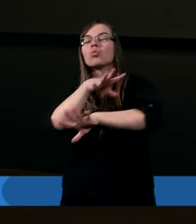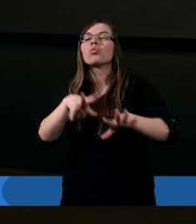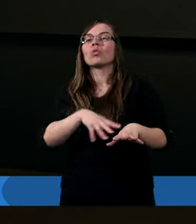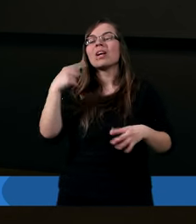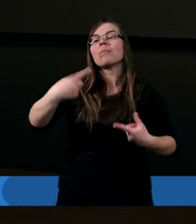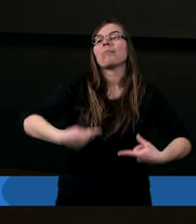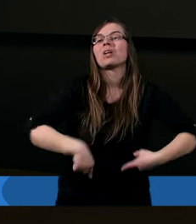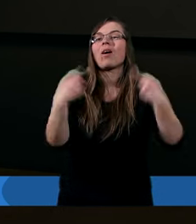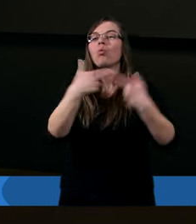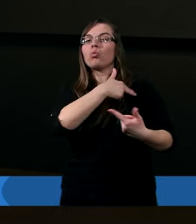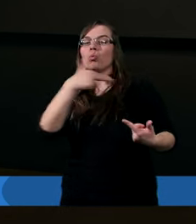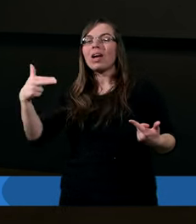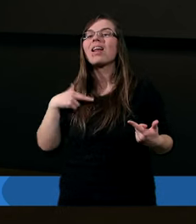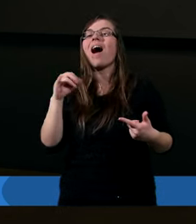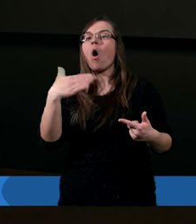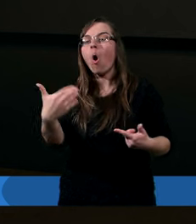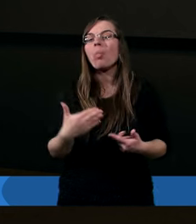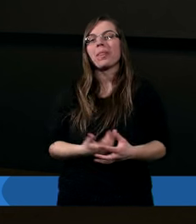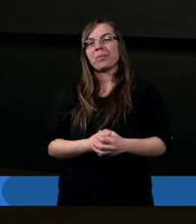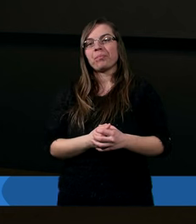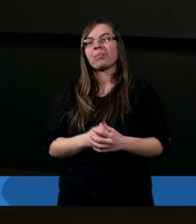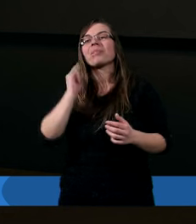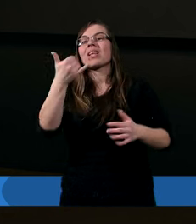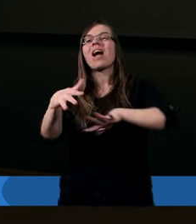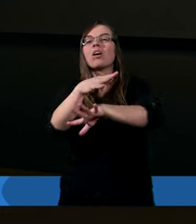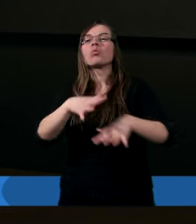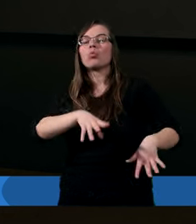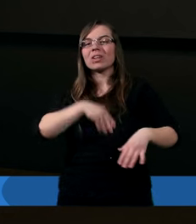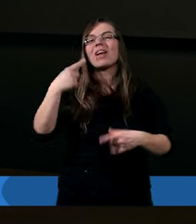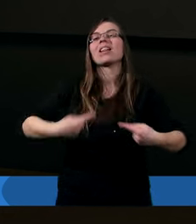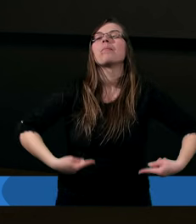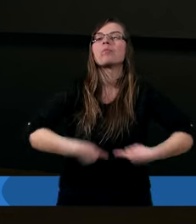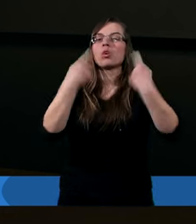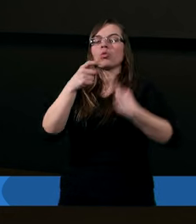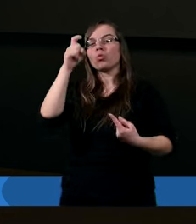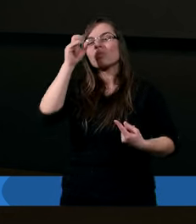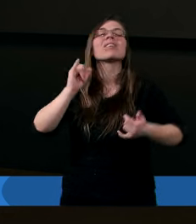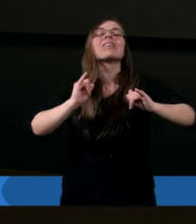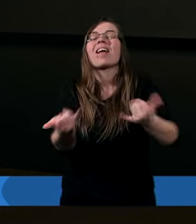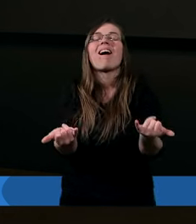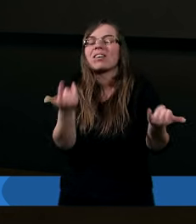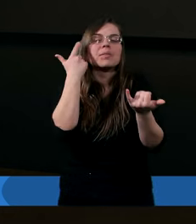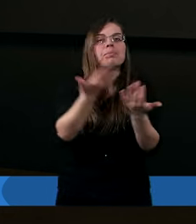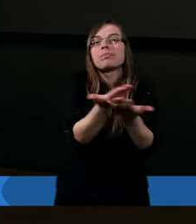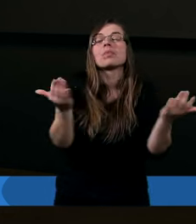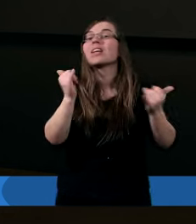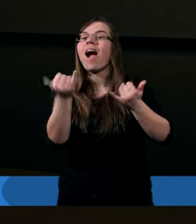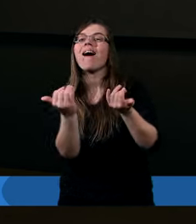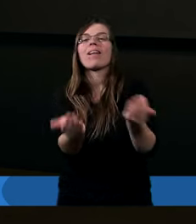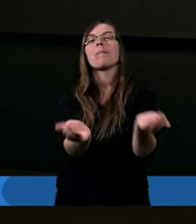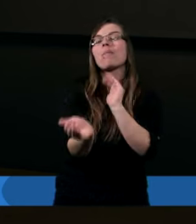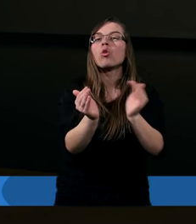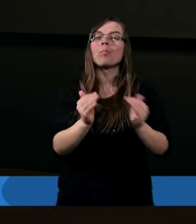przekonuje. Jak Duch Święty przekonuje człowieka? Jakimi sposobami?